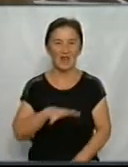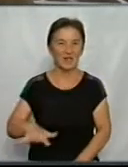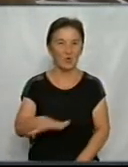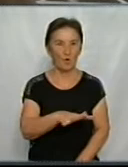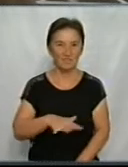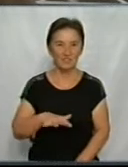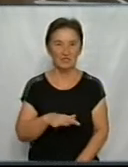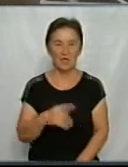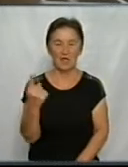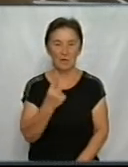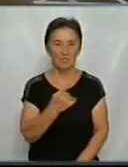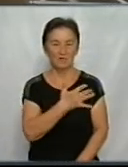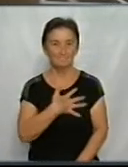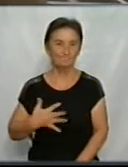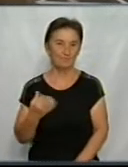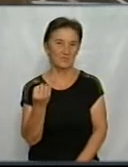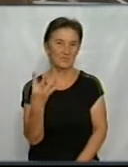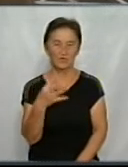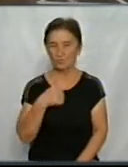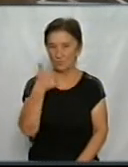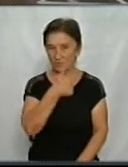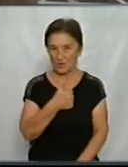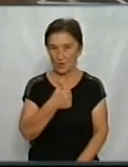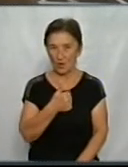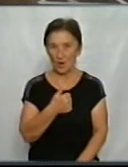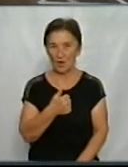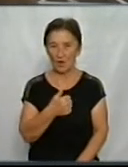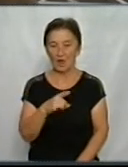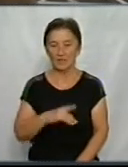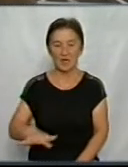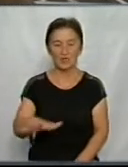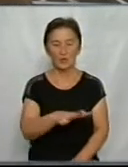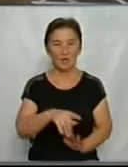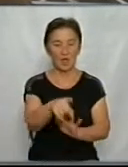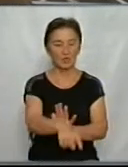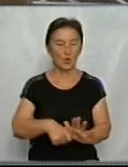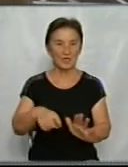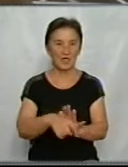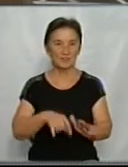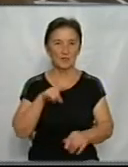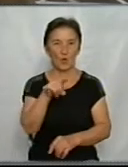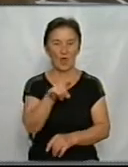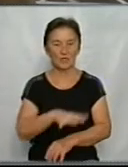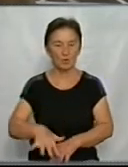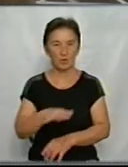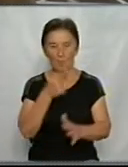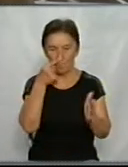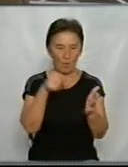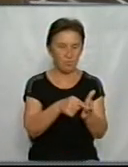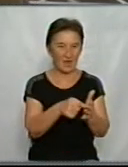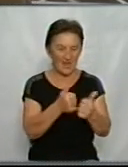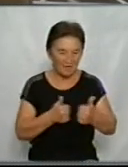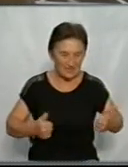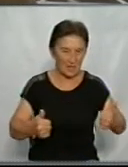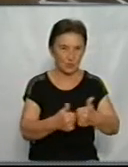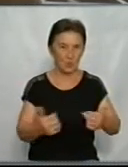3 вересня 2014 року. Це було на території Донецького аеропорту. Ми потрапили в засідку і отримав